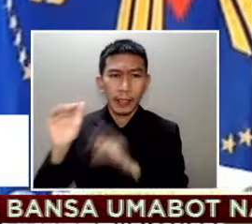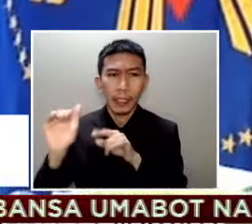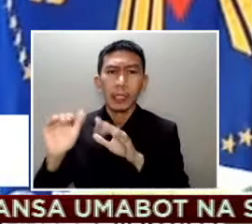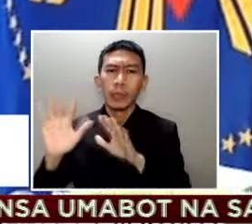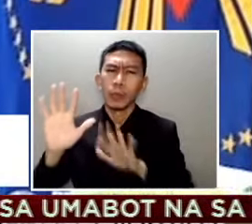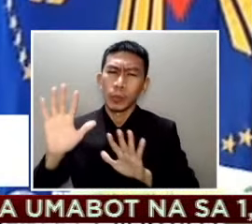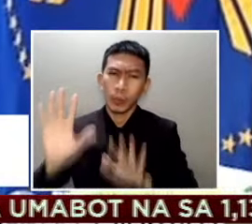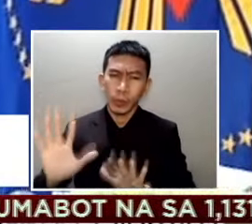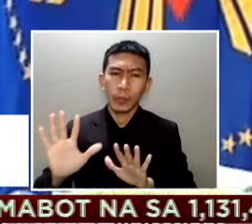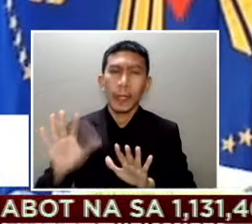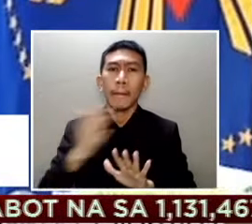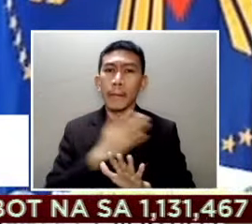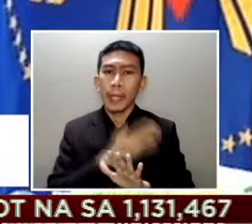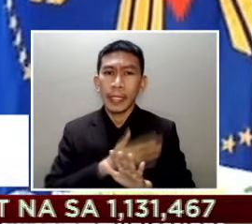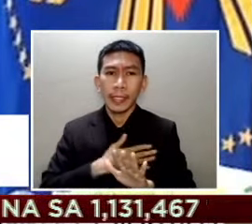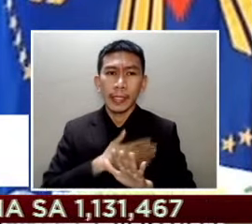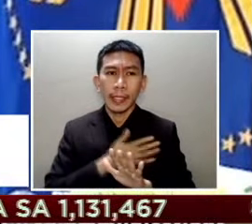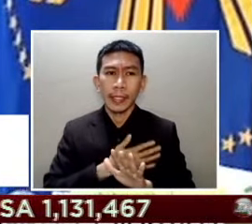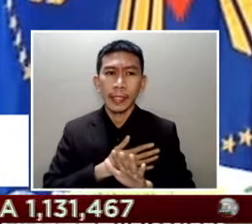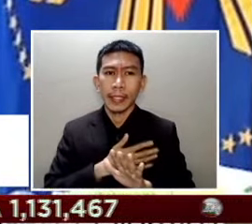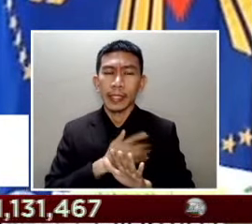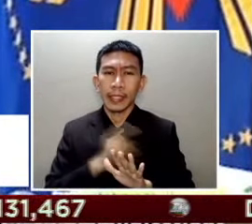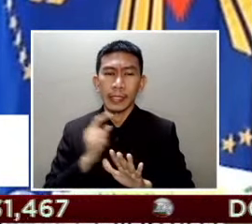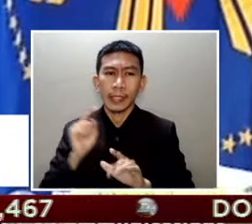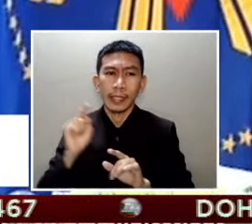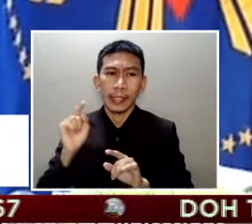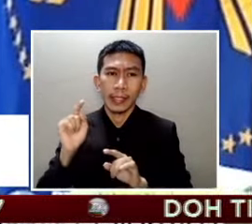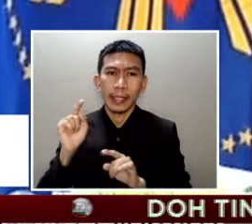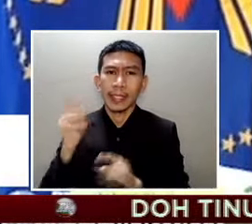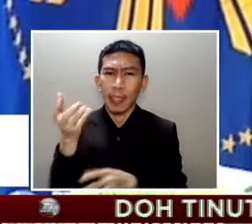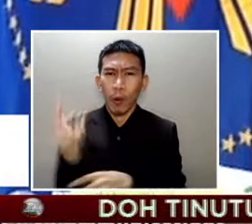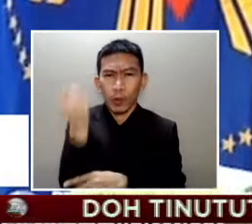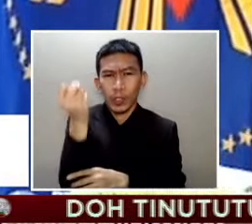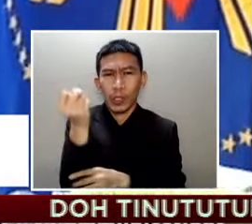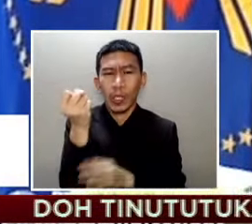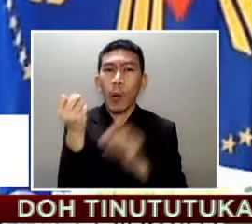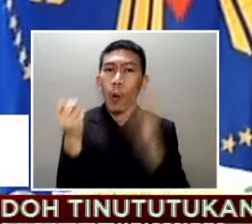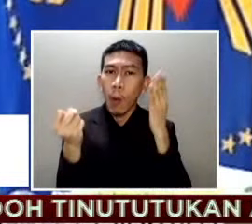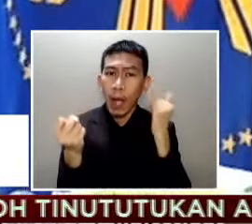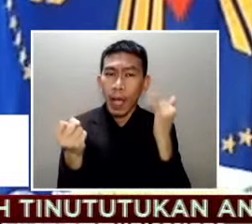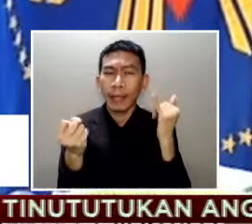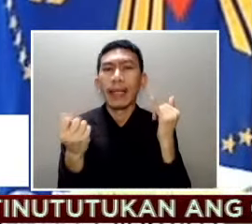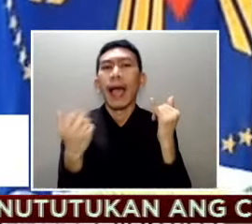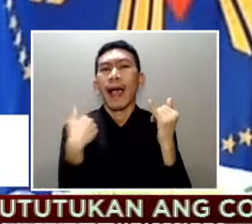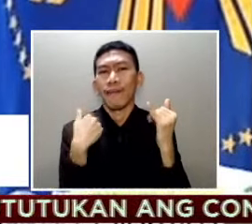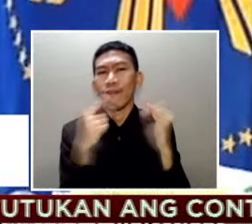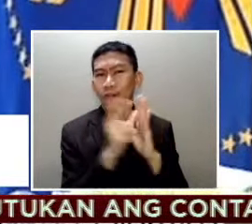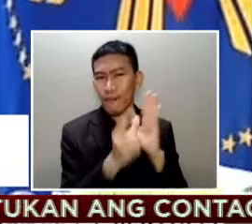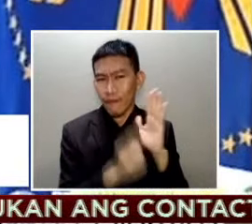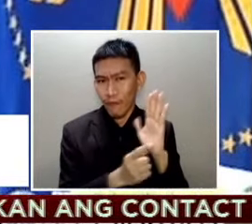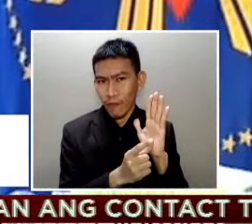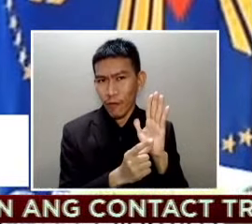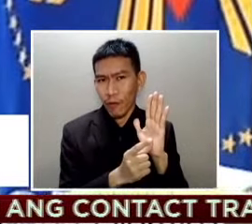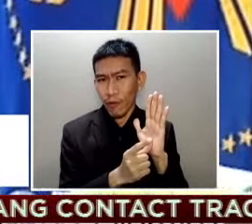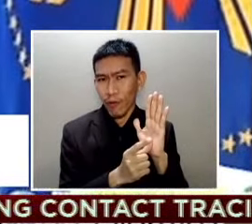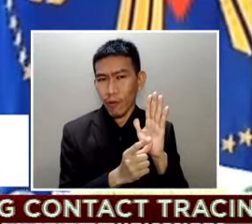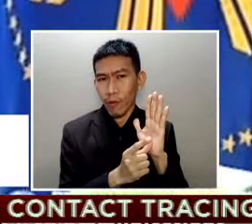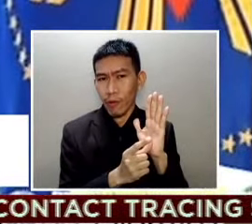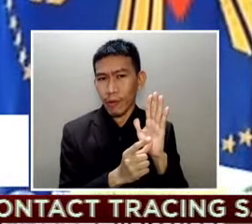for go kasi may batas. For go to